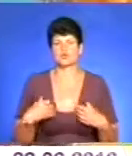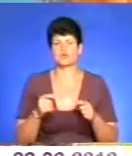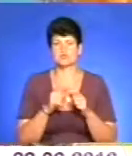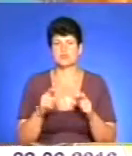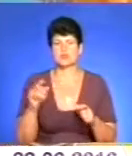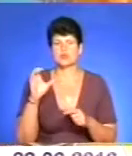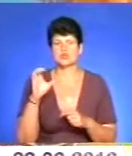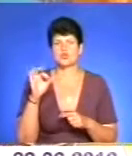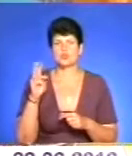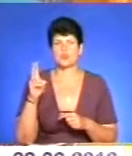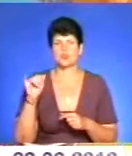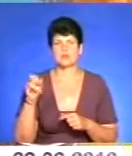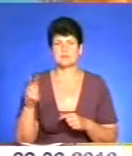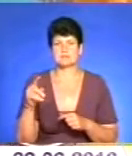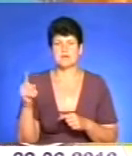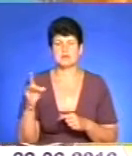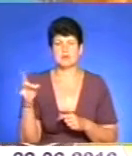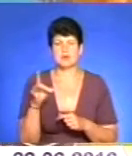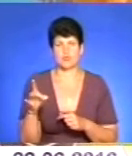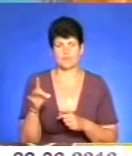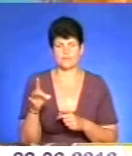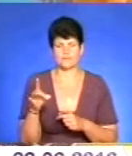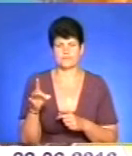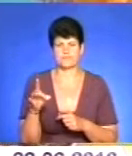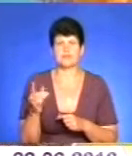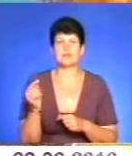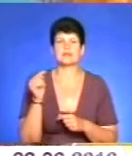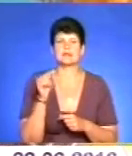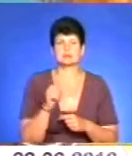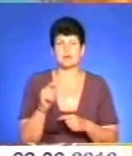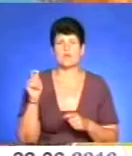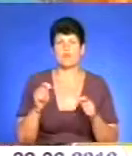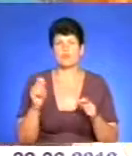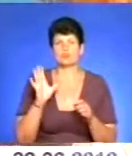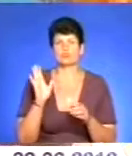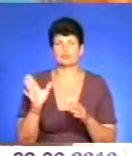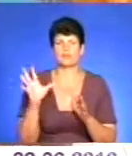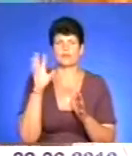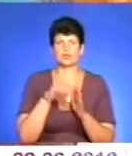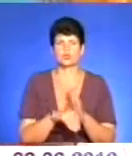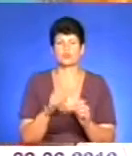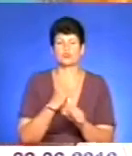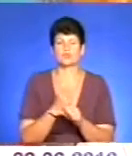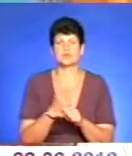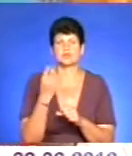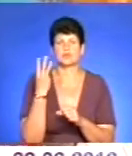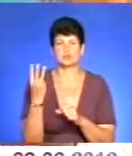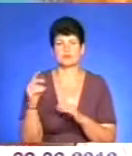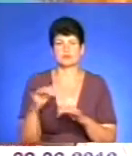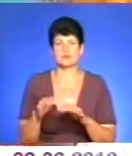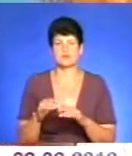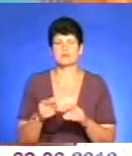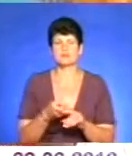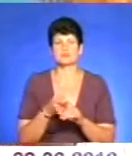«Сокілшо» в селі Чорний Ліс Бараського району. Там в форумі буде включена робота трьох секцій. В рамках проведення